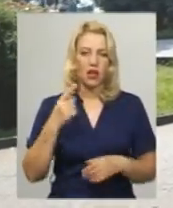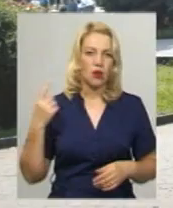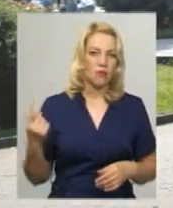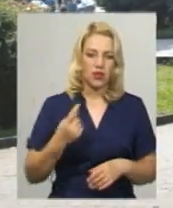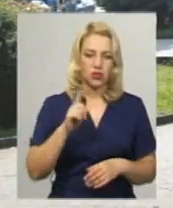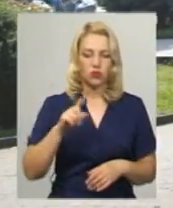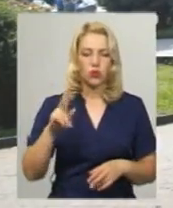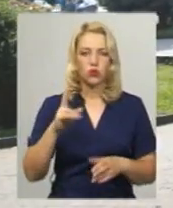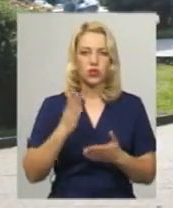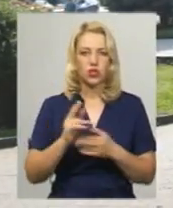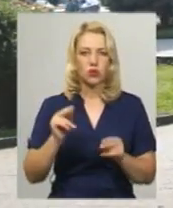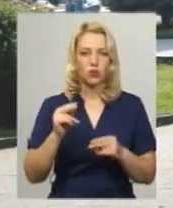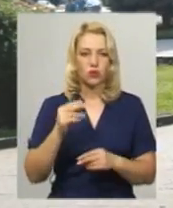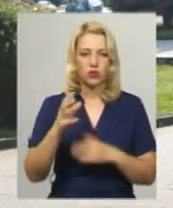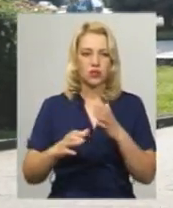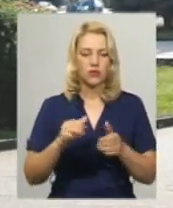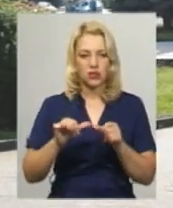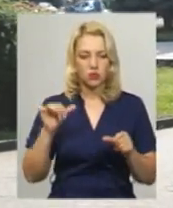чемпіони світу прошлого року.